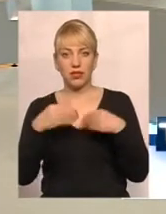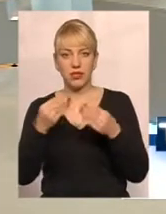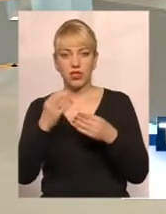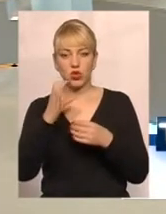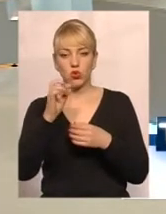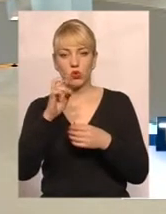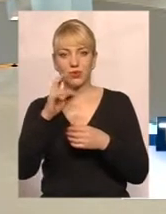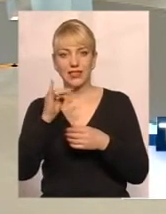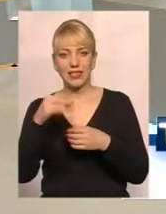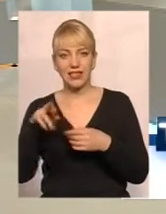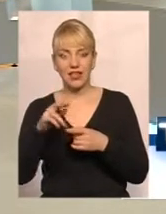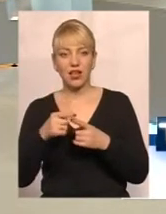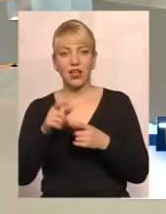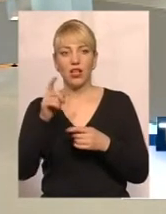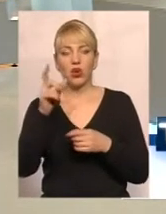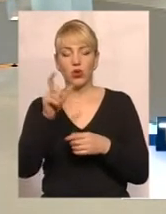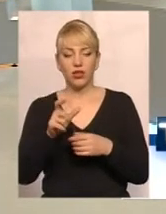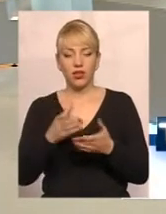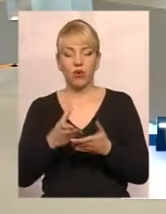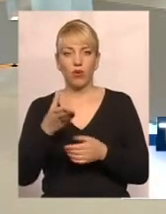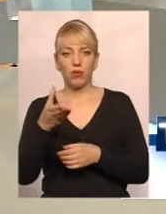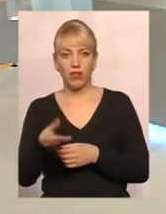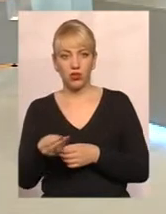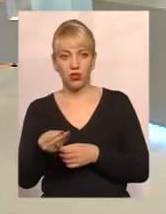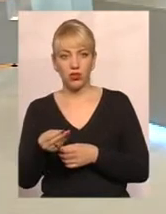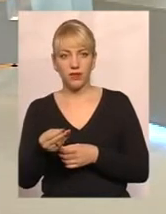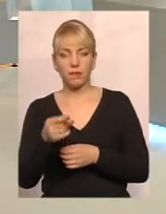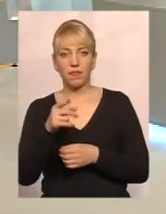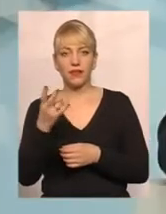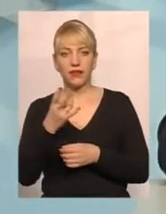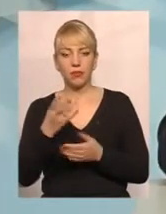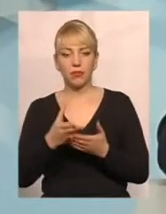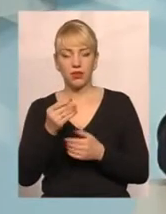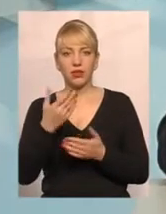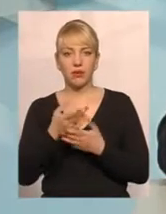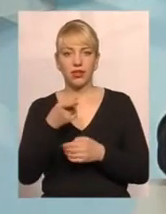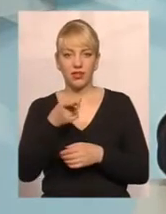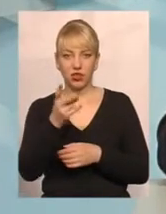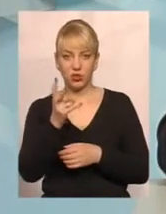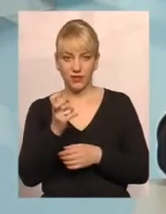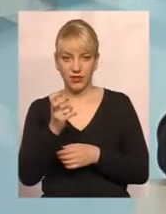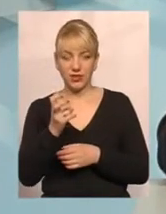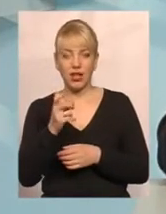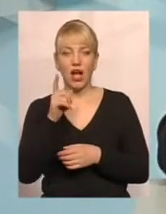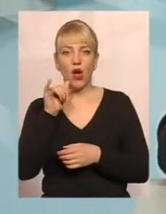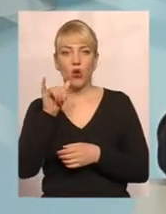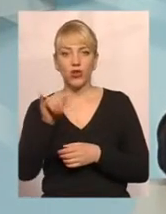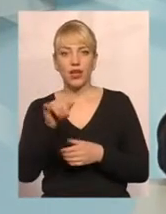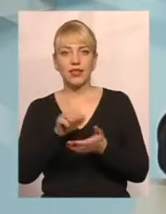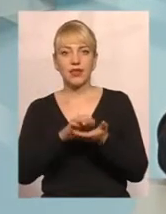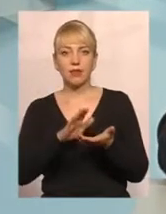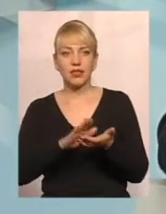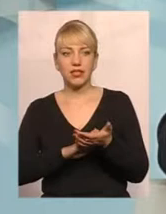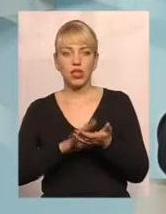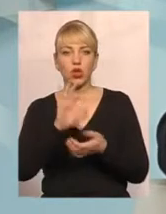оплачує, їй необхідно оплатити 1200 гривень, в неї призначена субсидія